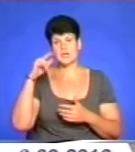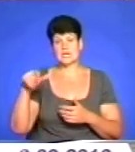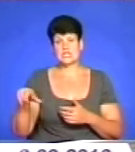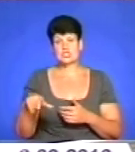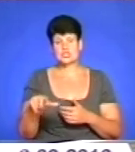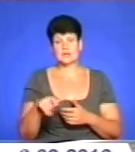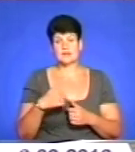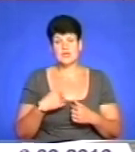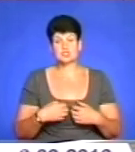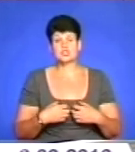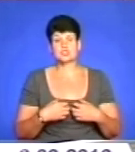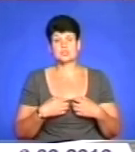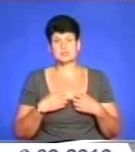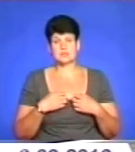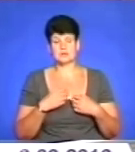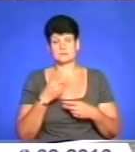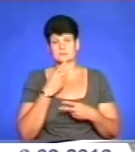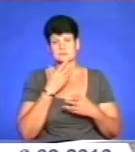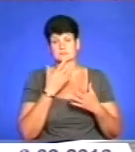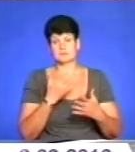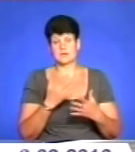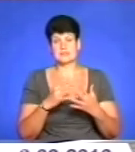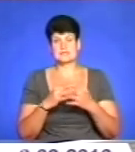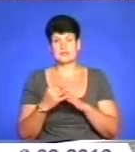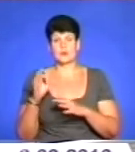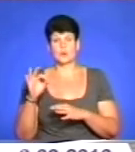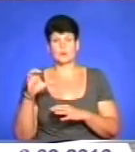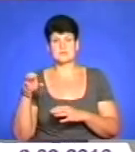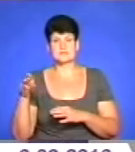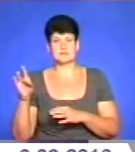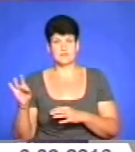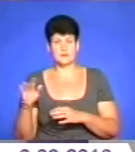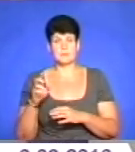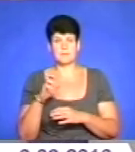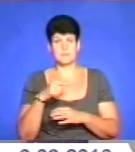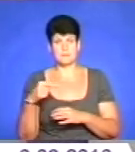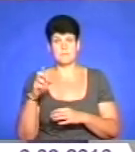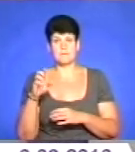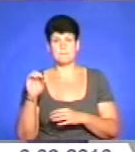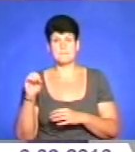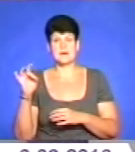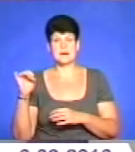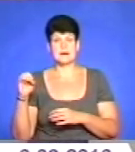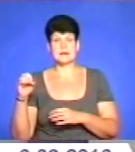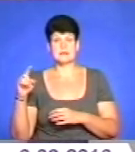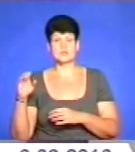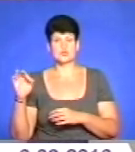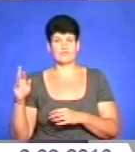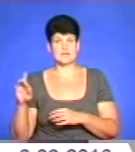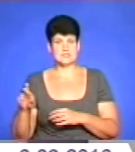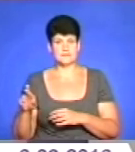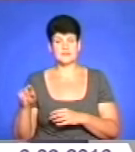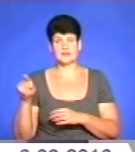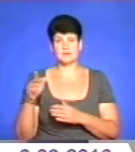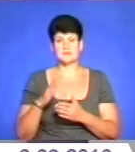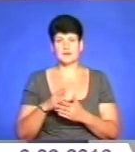я з жахом для себе визначив, ось буквально між селами Острів і Березовиця. Ось, чи Березовиця, Острів там далі. У нас